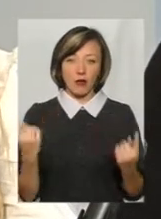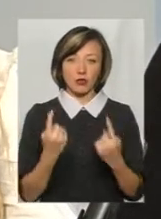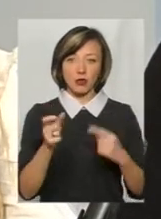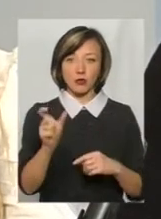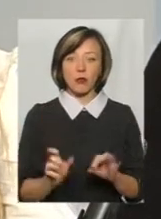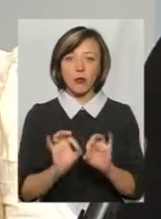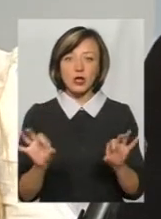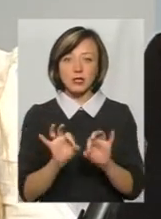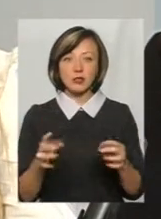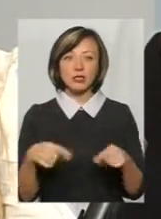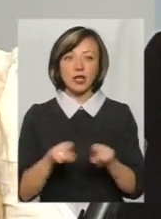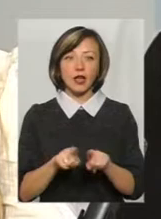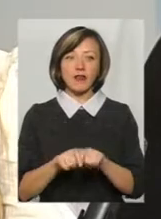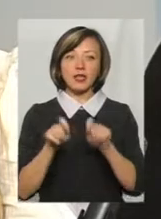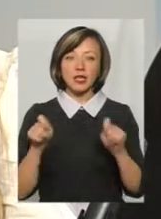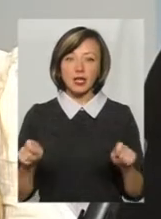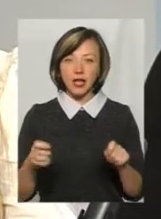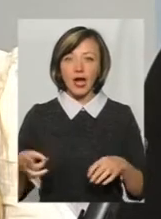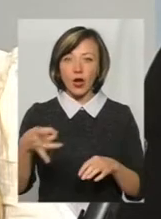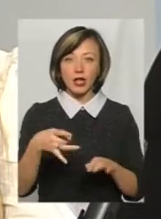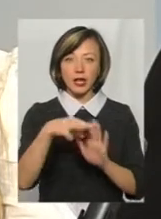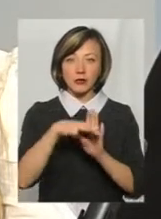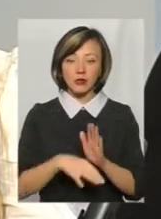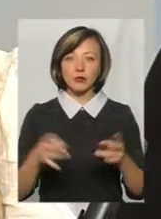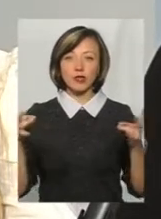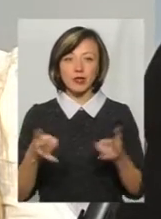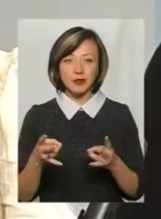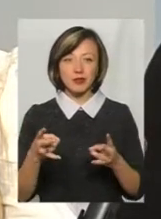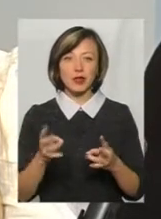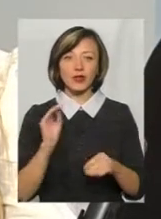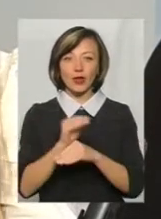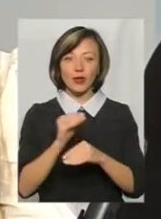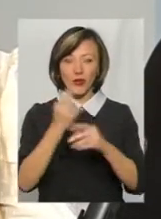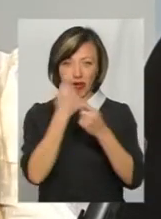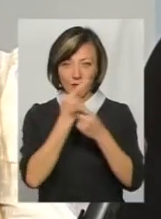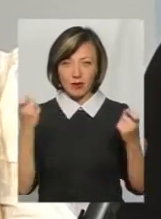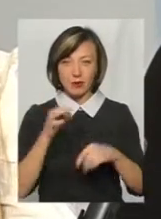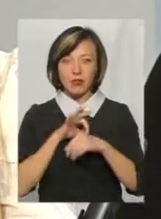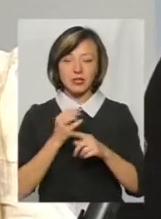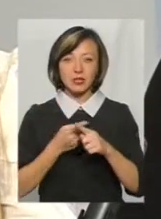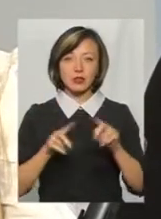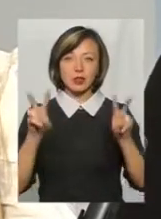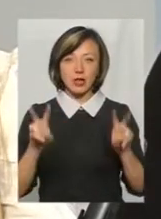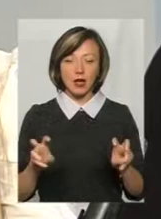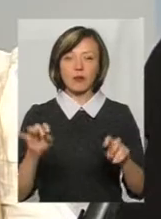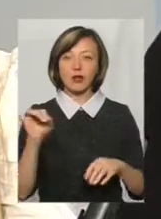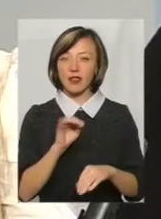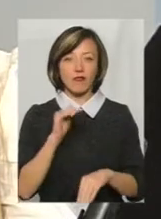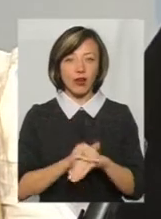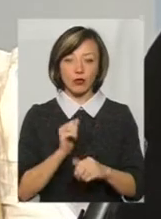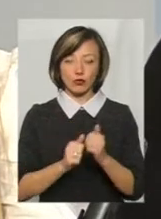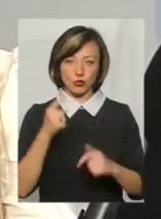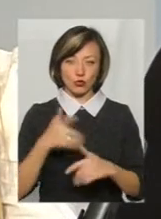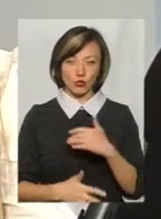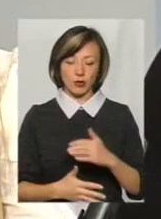громадянам пояснити, що таке відкриті регіональні списки, це потрібно нам ще додатковий ефір провести саме на цю тему. І те не факт, що кожен